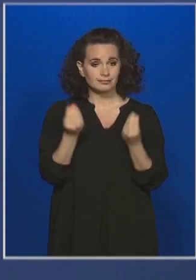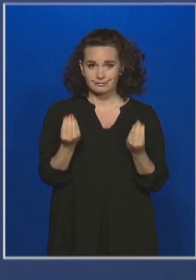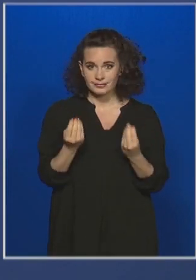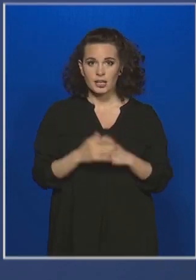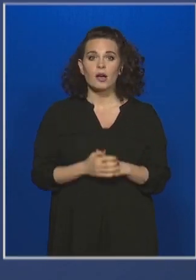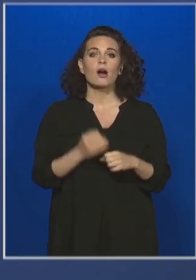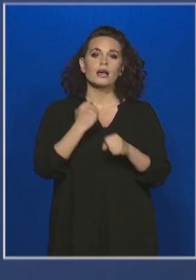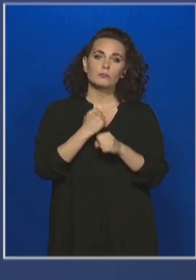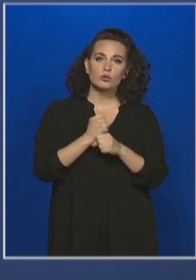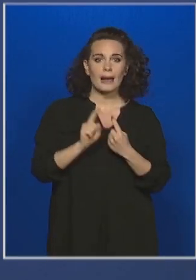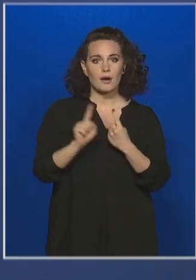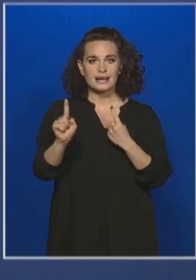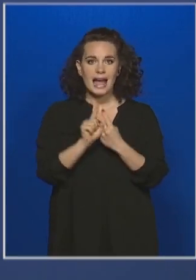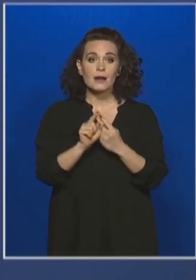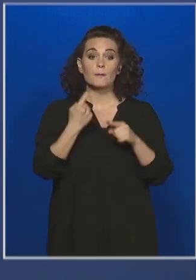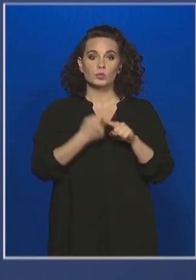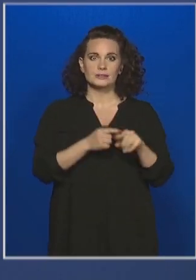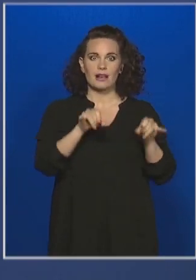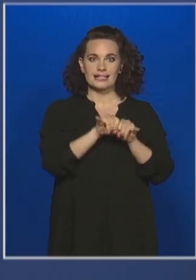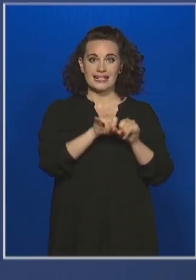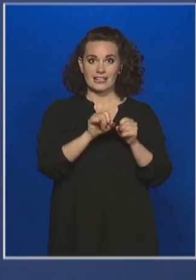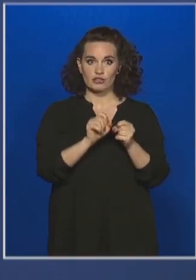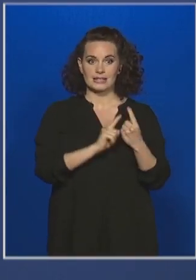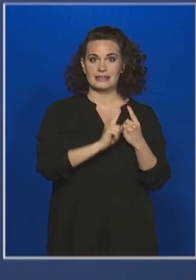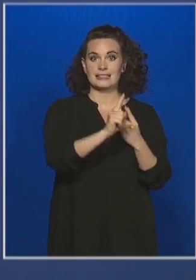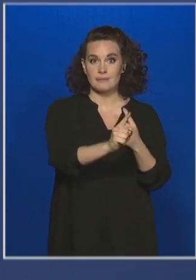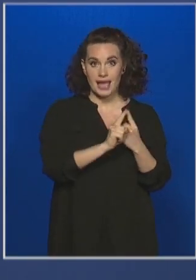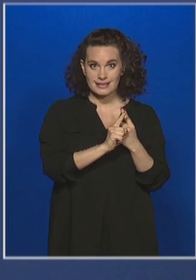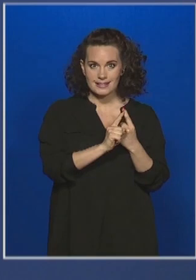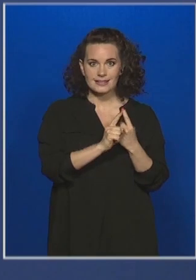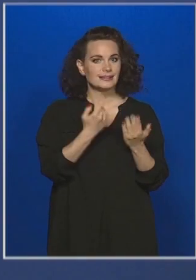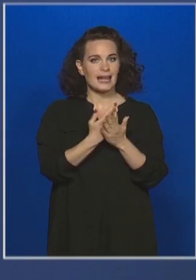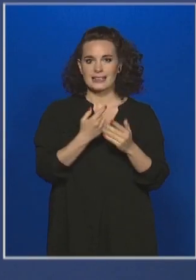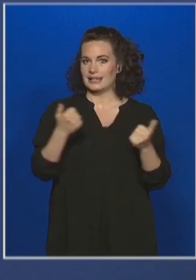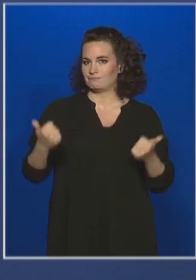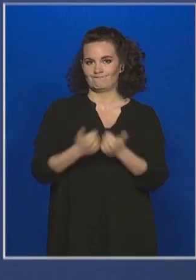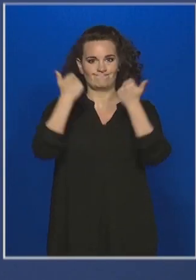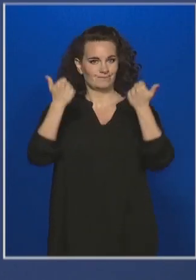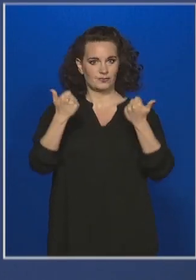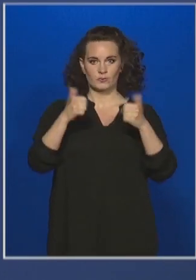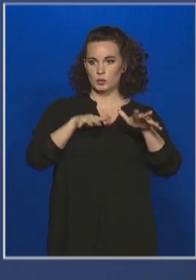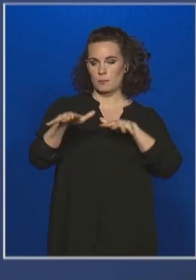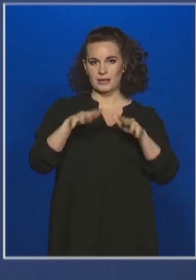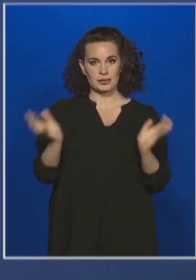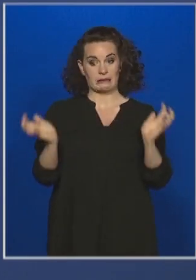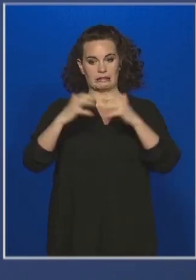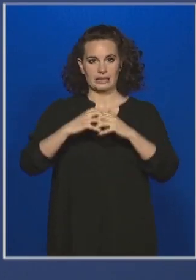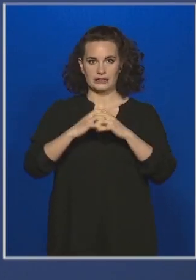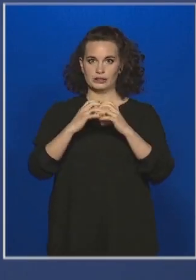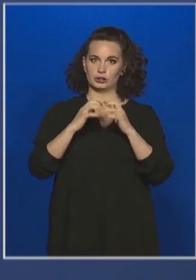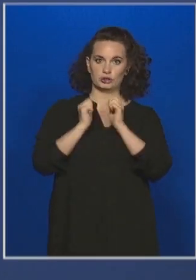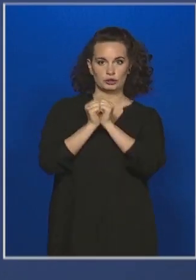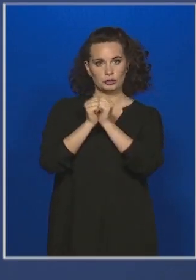és az érettségizők lehetőleg ne találkozzanak a különböző járatokon tömegközlekedésben, melyek